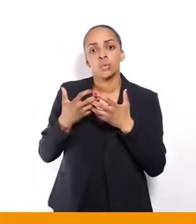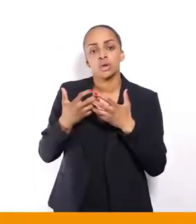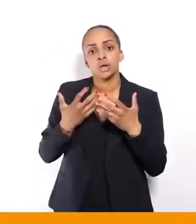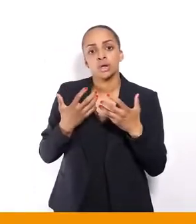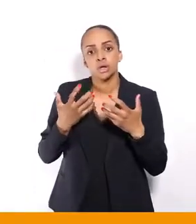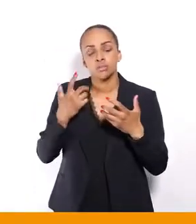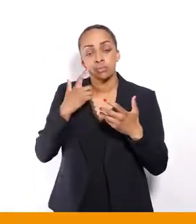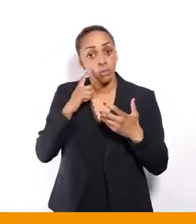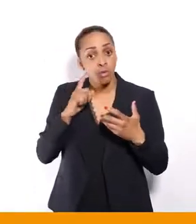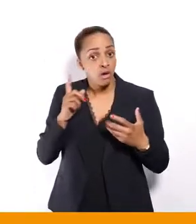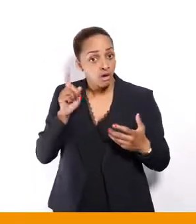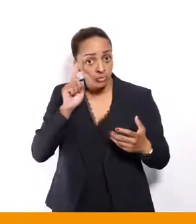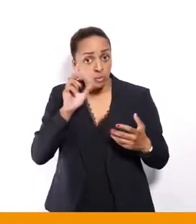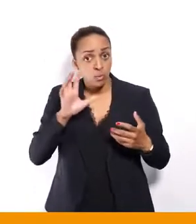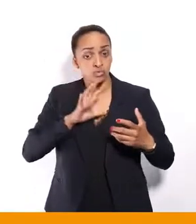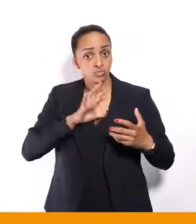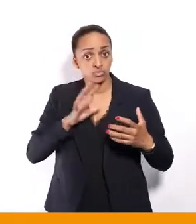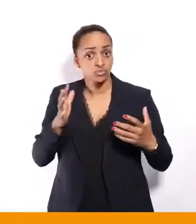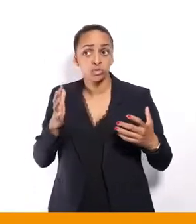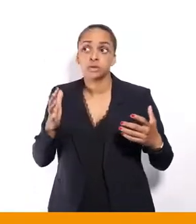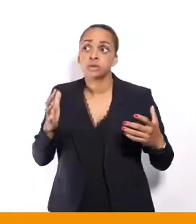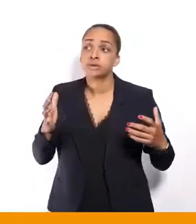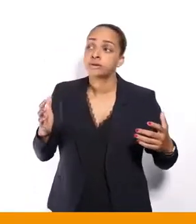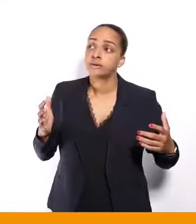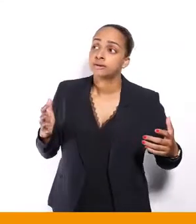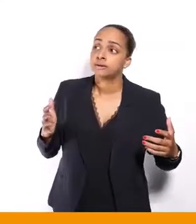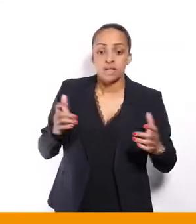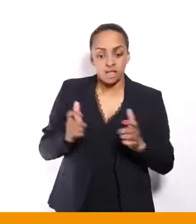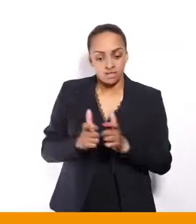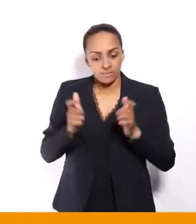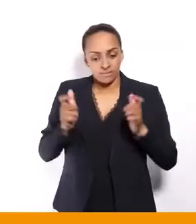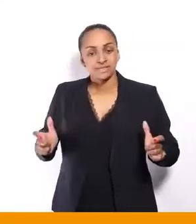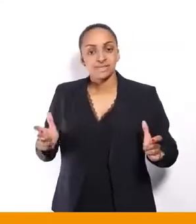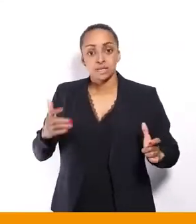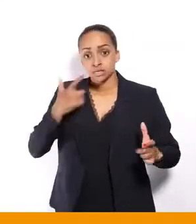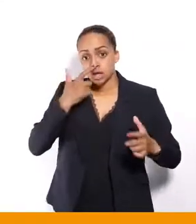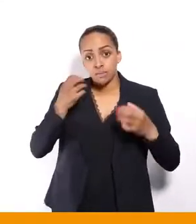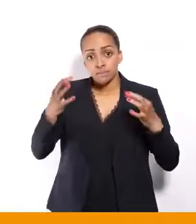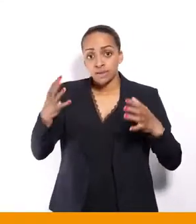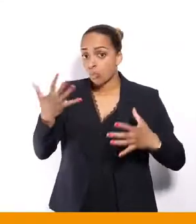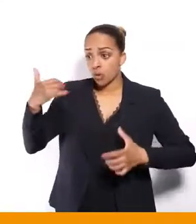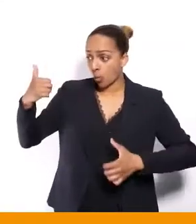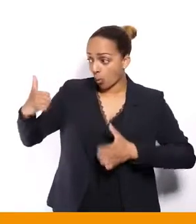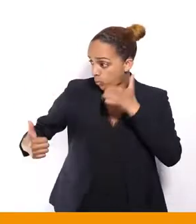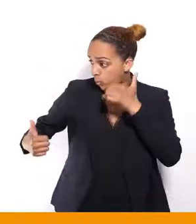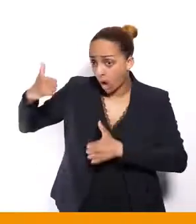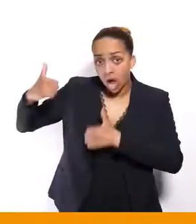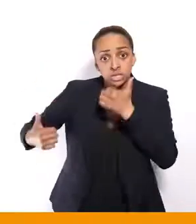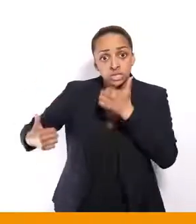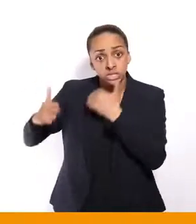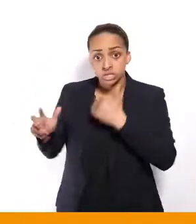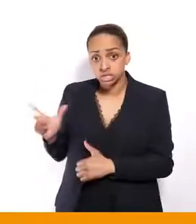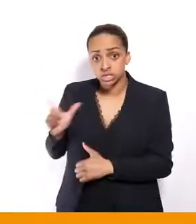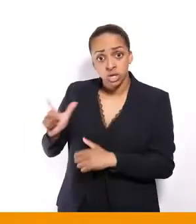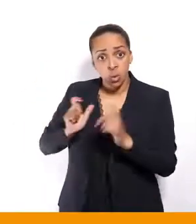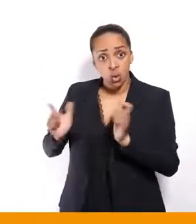qui existe dans l'entreprise, où finalement, chacun doit presque se battre pour être meilleur que l